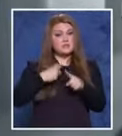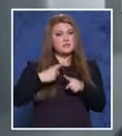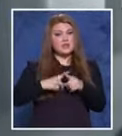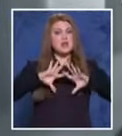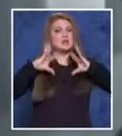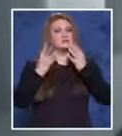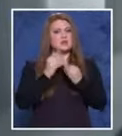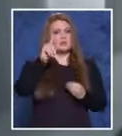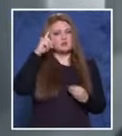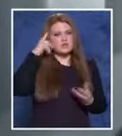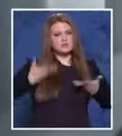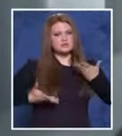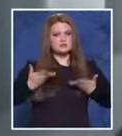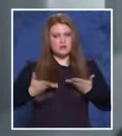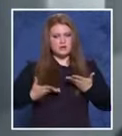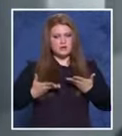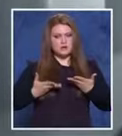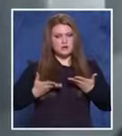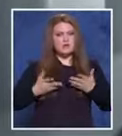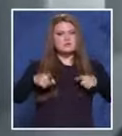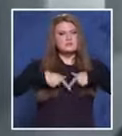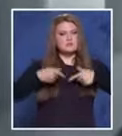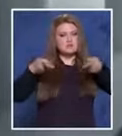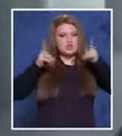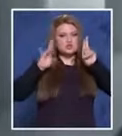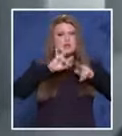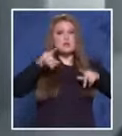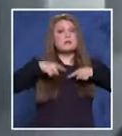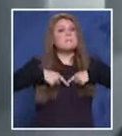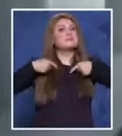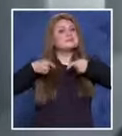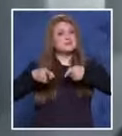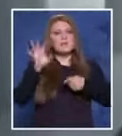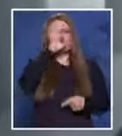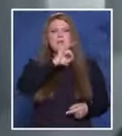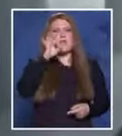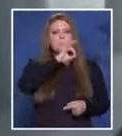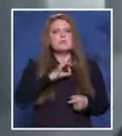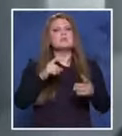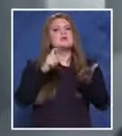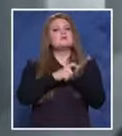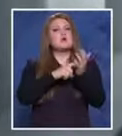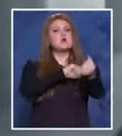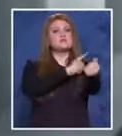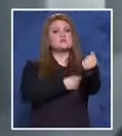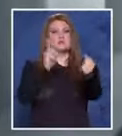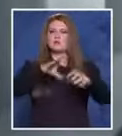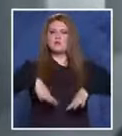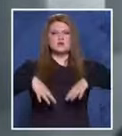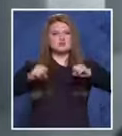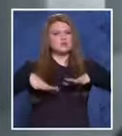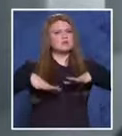материали е изцяло по тяхна преценка. Съдебните решения и присъди нямат законова сила и не